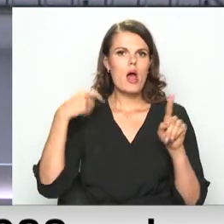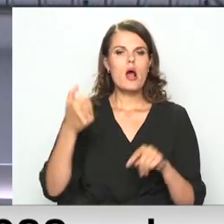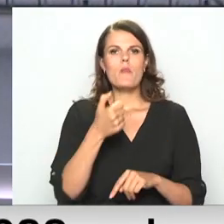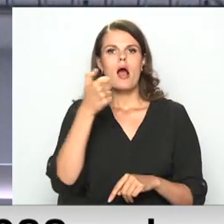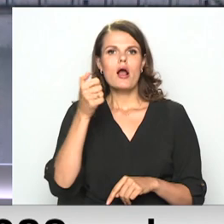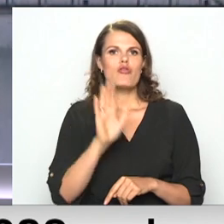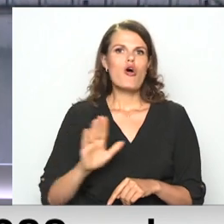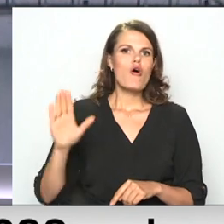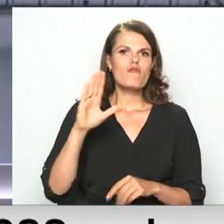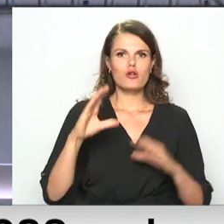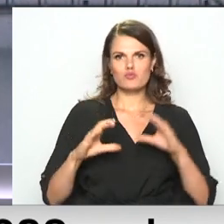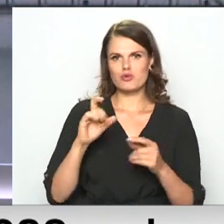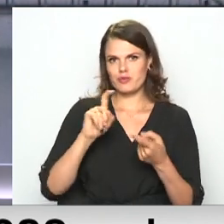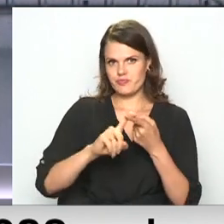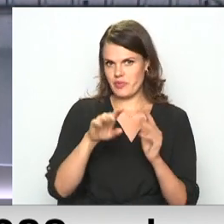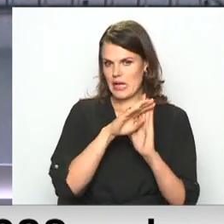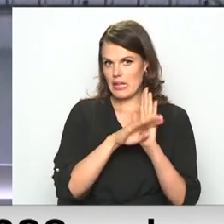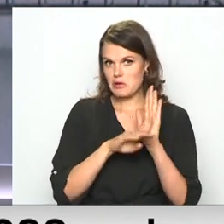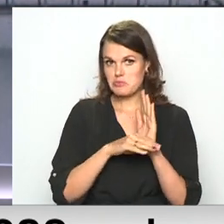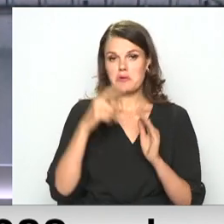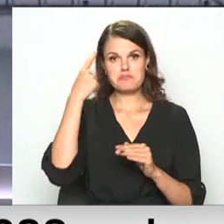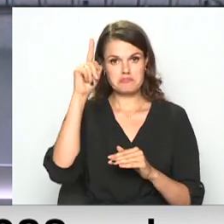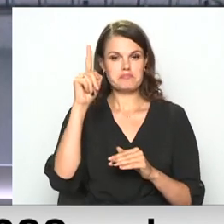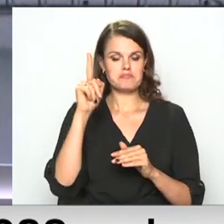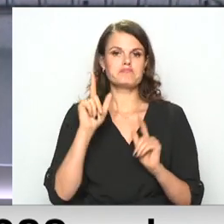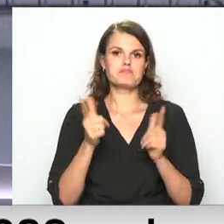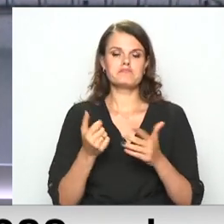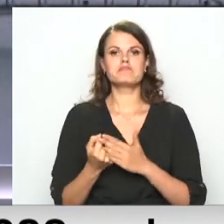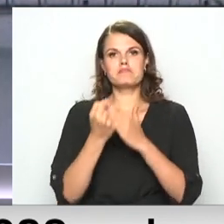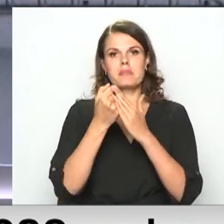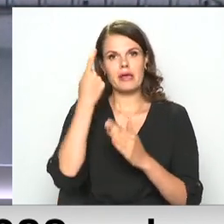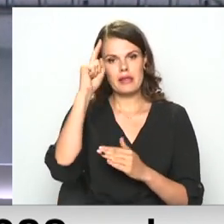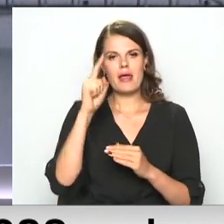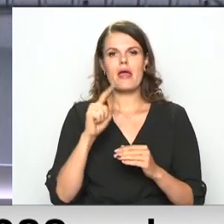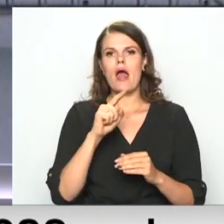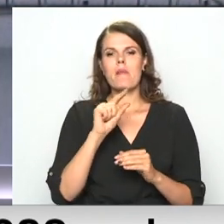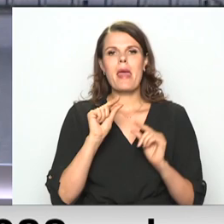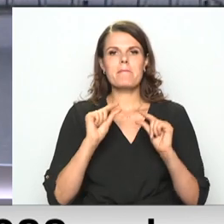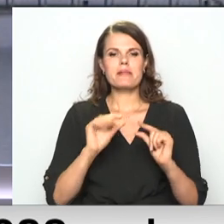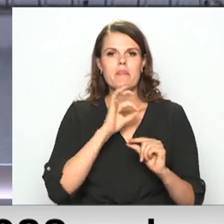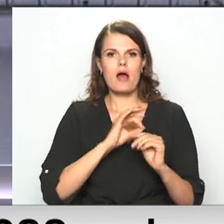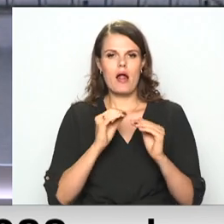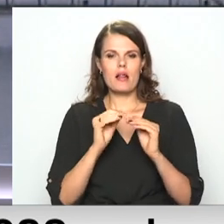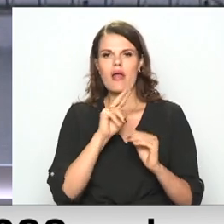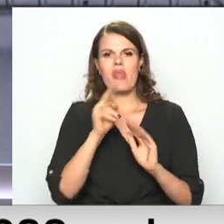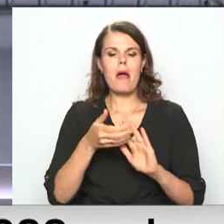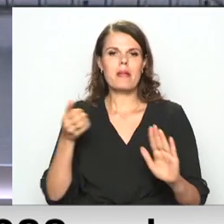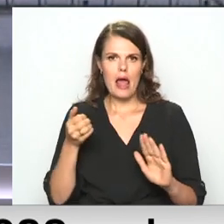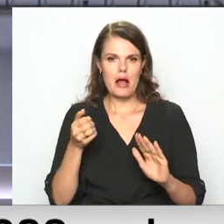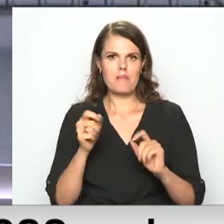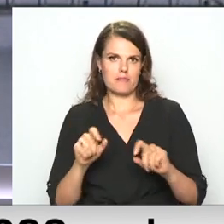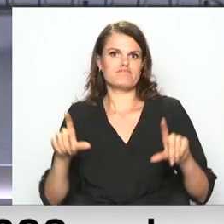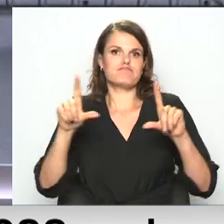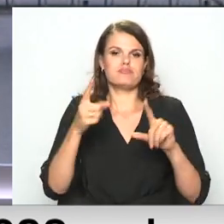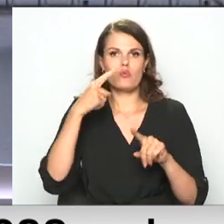saistītus likumus. Ir atbalstīta ideja palielināt neapliekamo minimumu līdz 500 eiro no nākamā gada vidus. Valdība